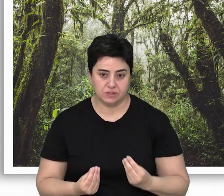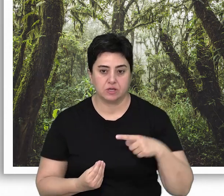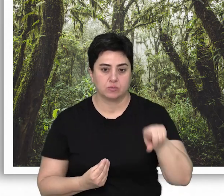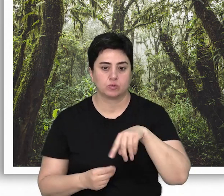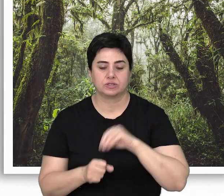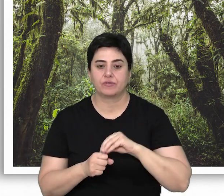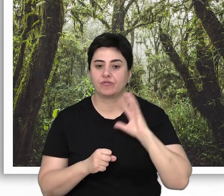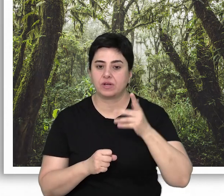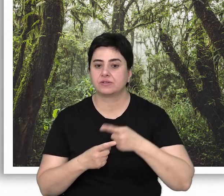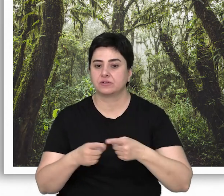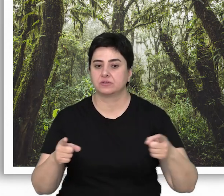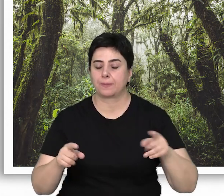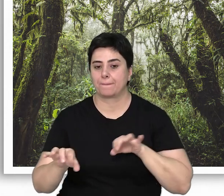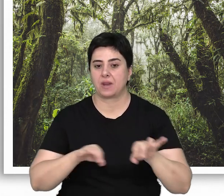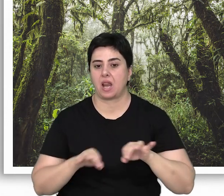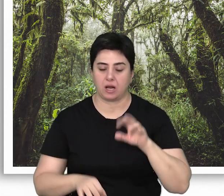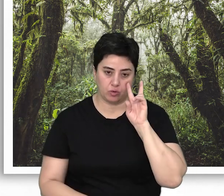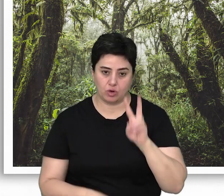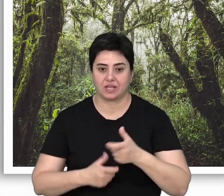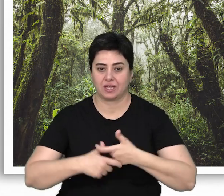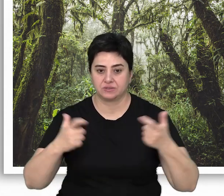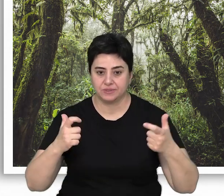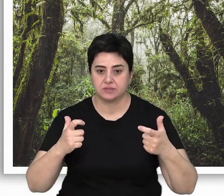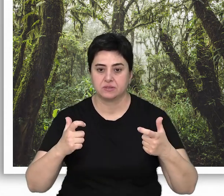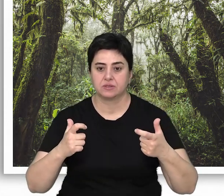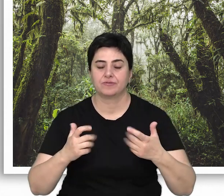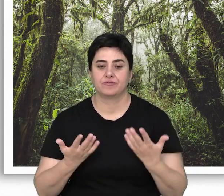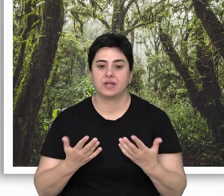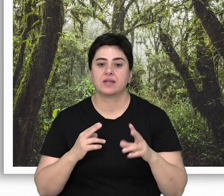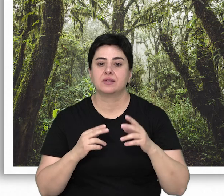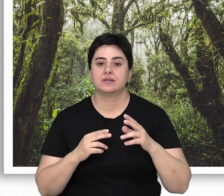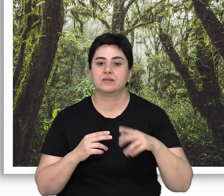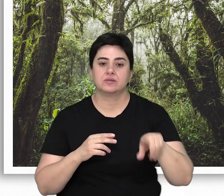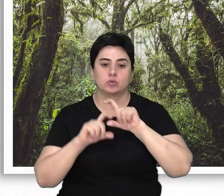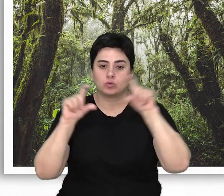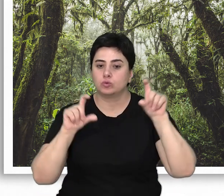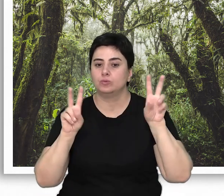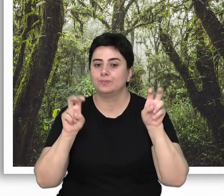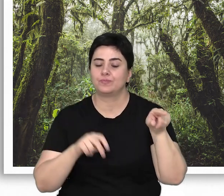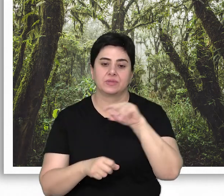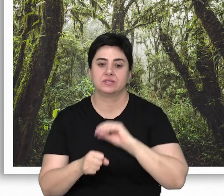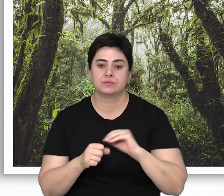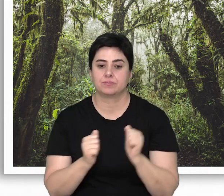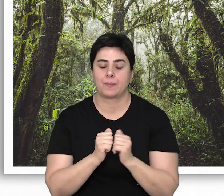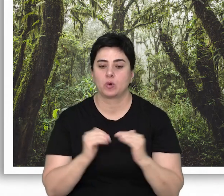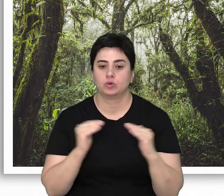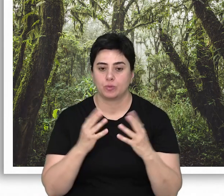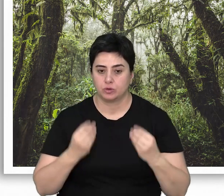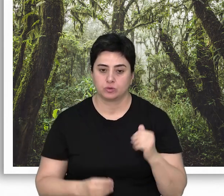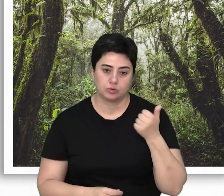bu şekilde çok sektörlü bir planlama yaklaşımının geliştirilmesi ve sektörler arası uyumun sağlanması